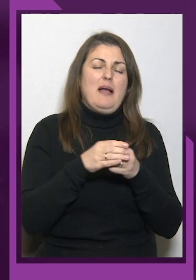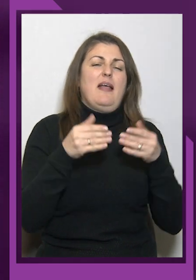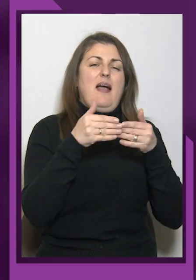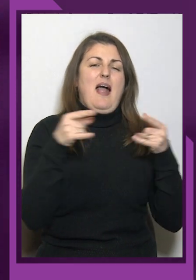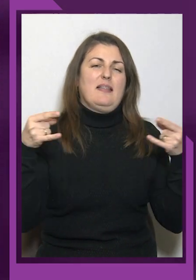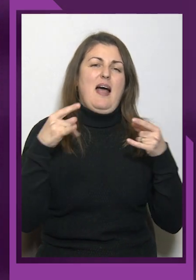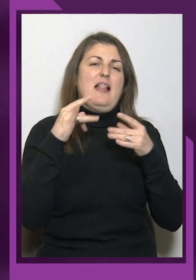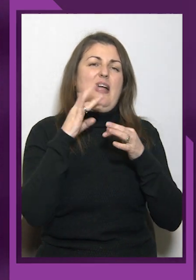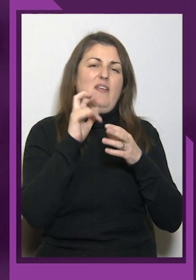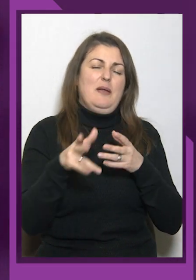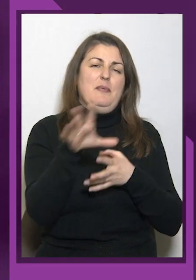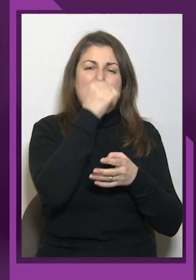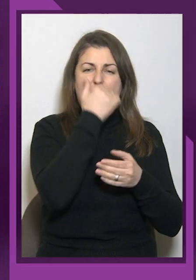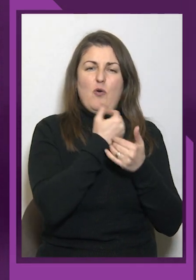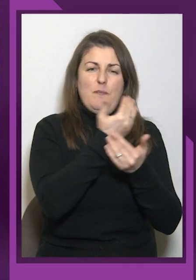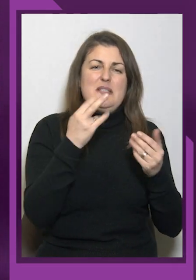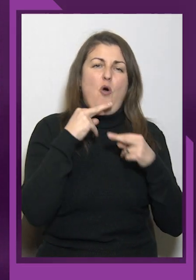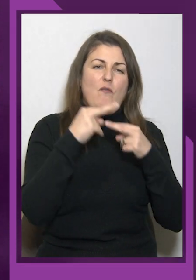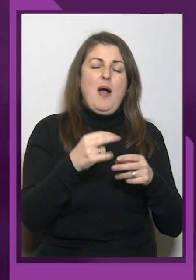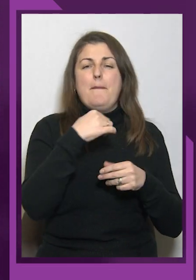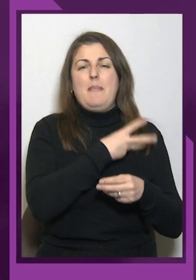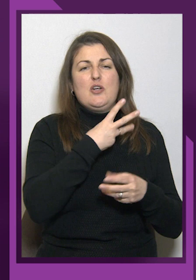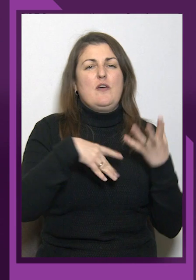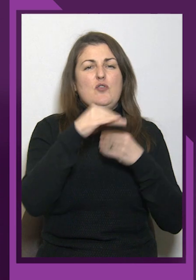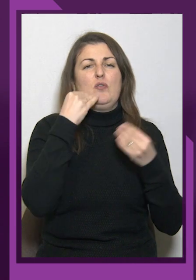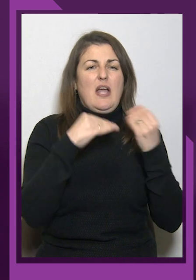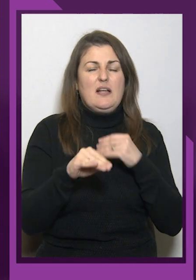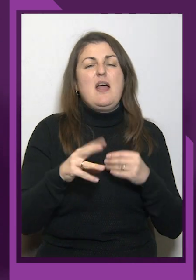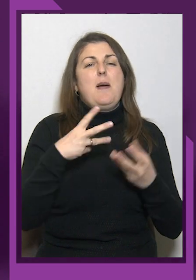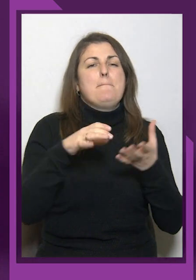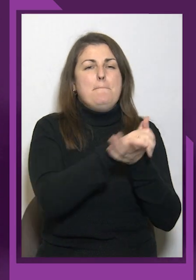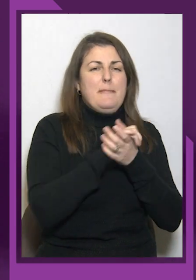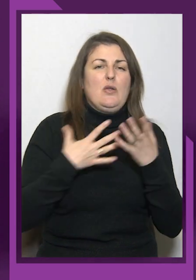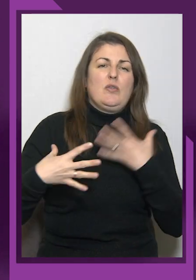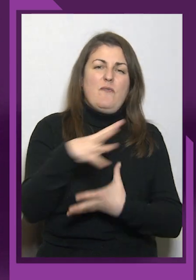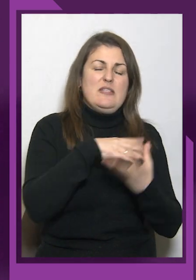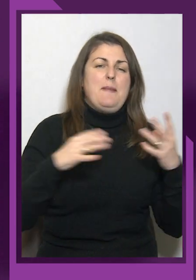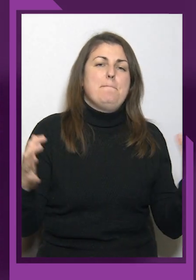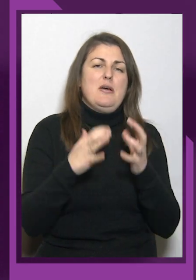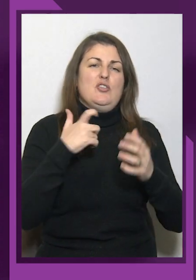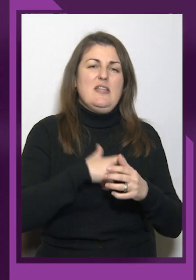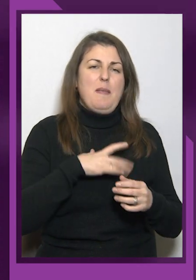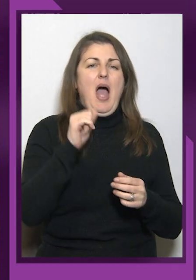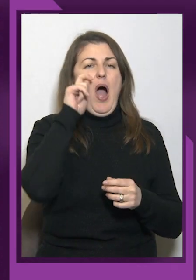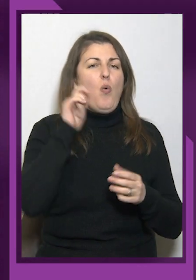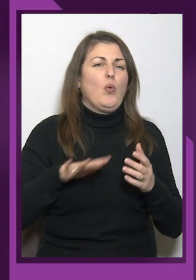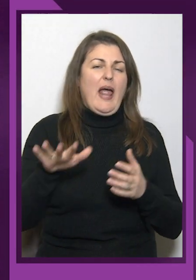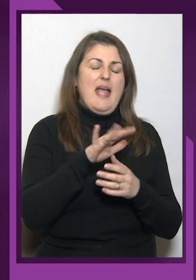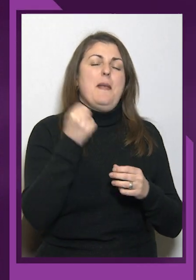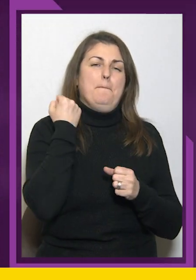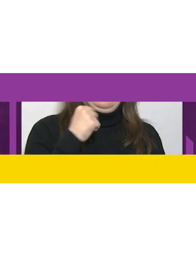Дякую! Дякую вам за увагу! Бажаю всього найкращого! Миру нам всім! Бережіть себе! А Україна